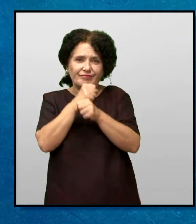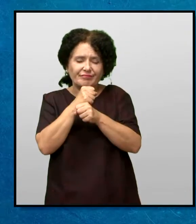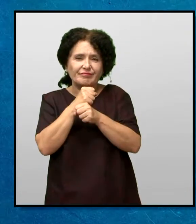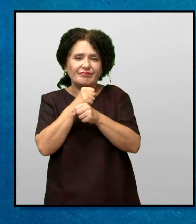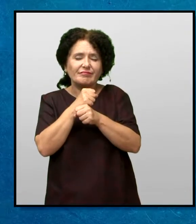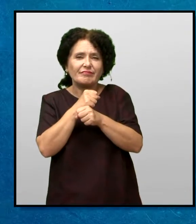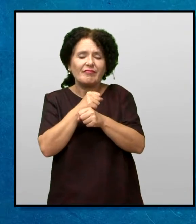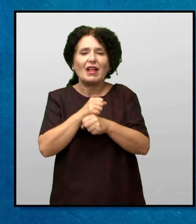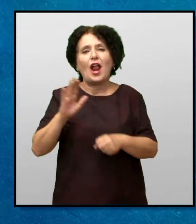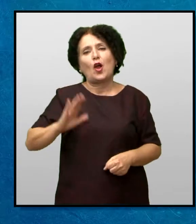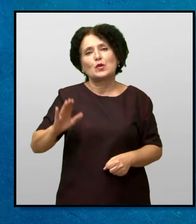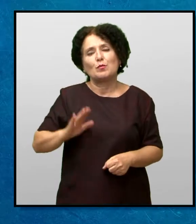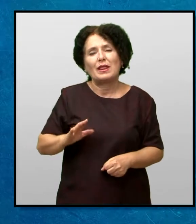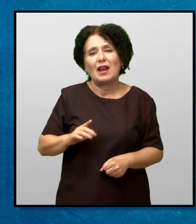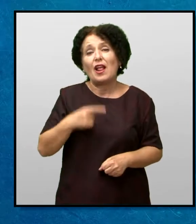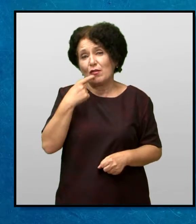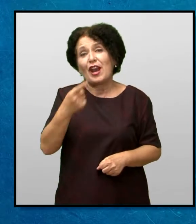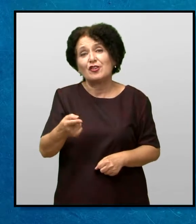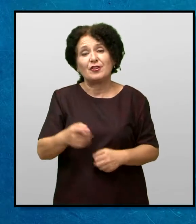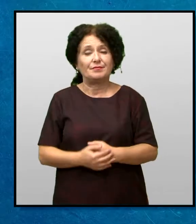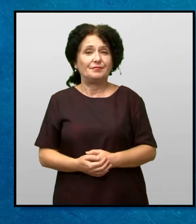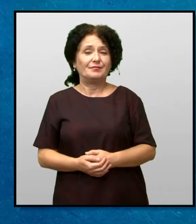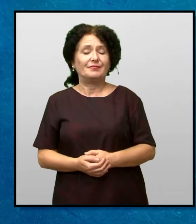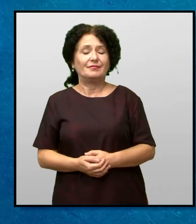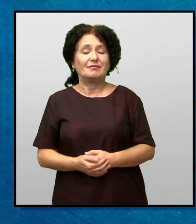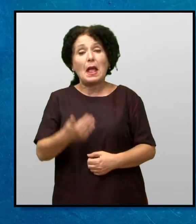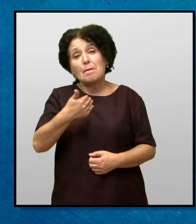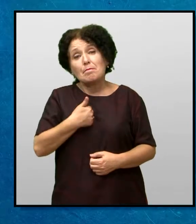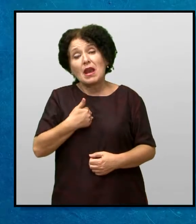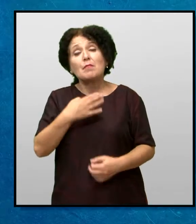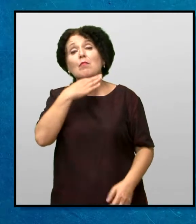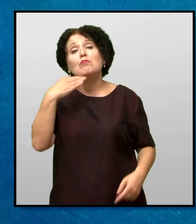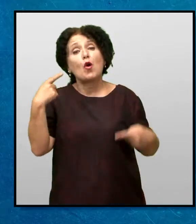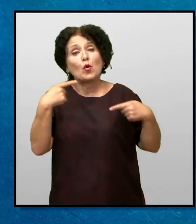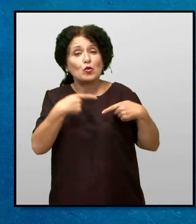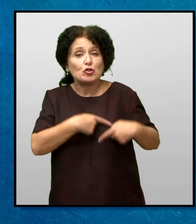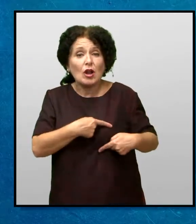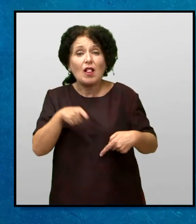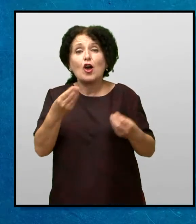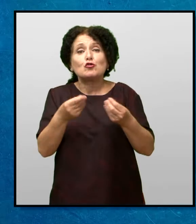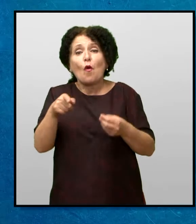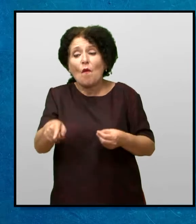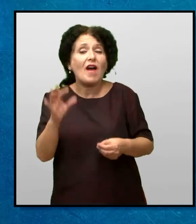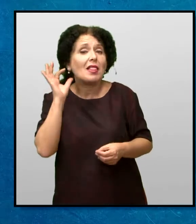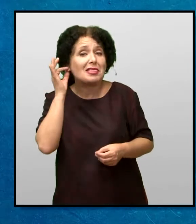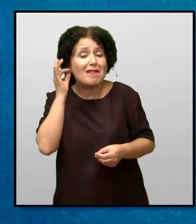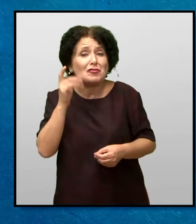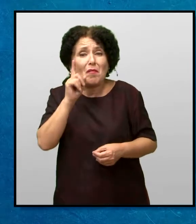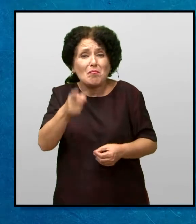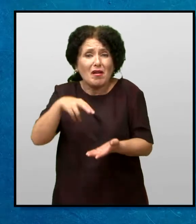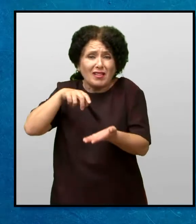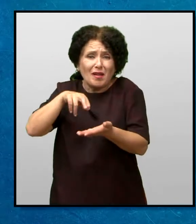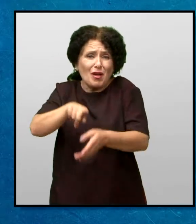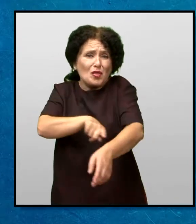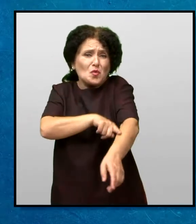Обраќајки му се на господин Едварц, тој рече Мене ми е многу жал што ова девојче морало да